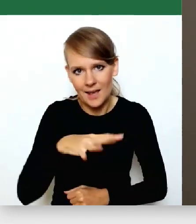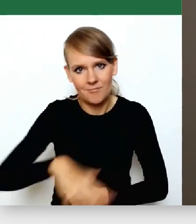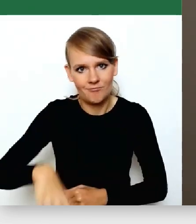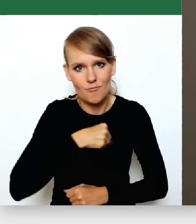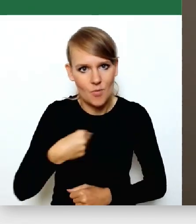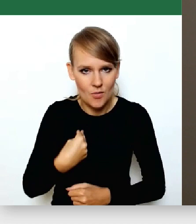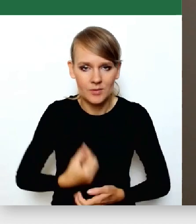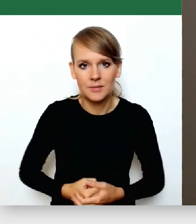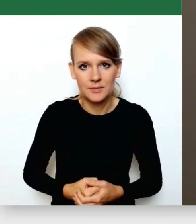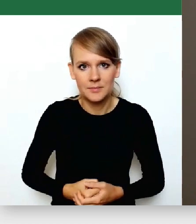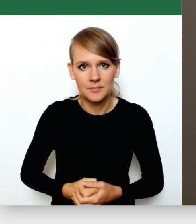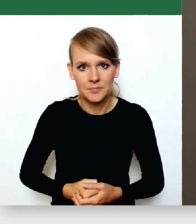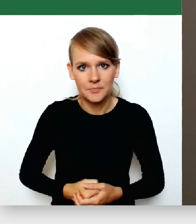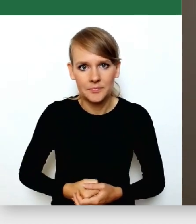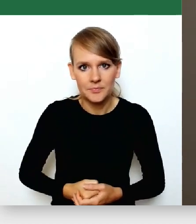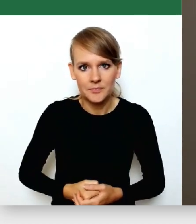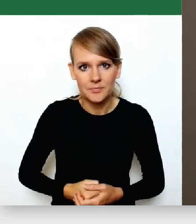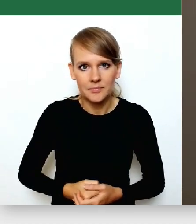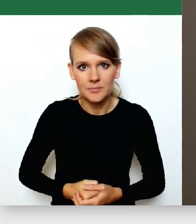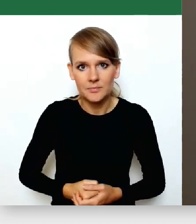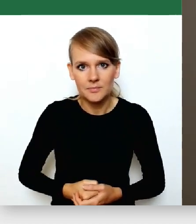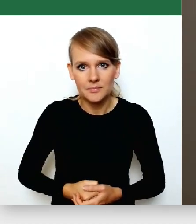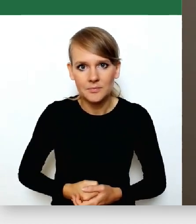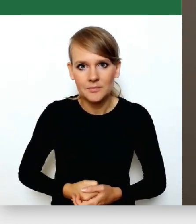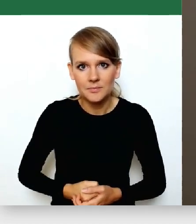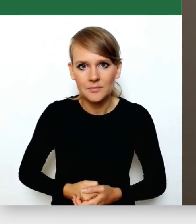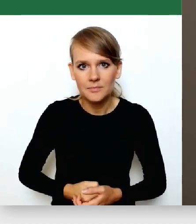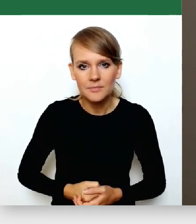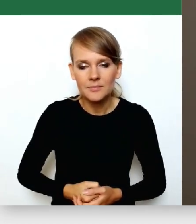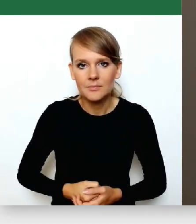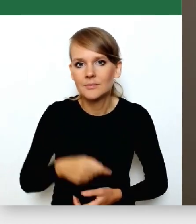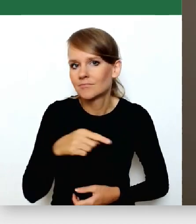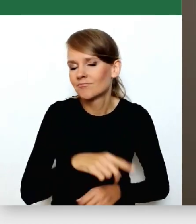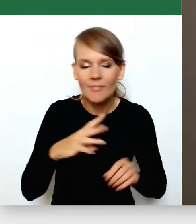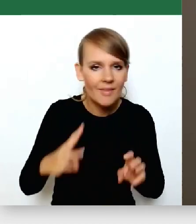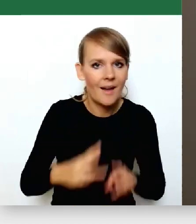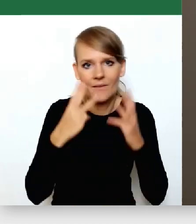jest najważniejszym